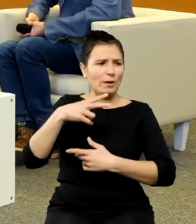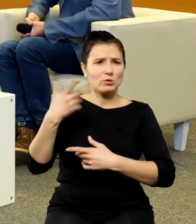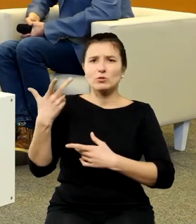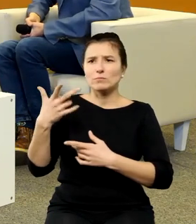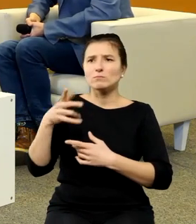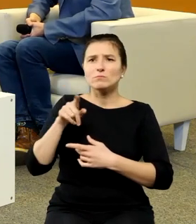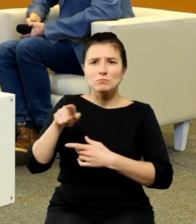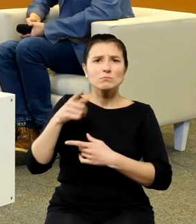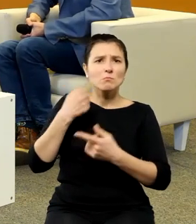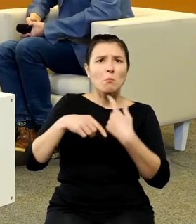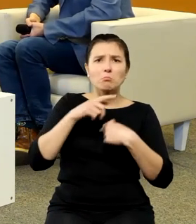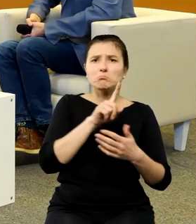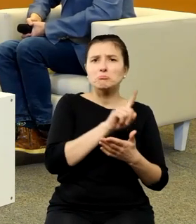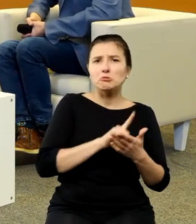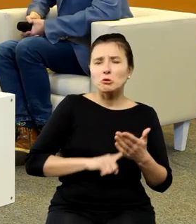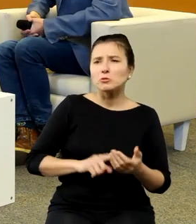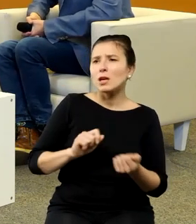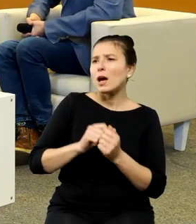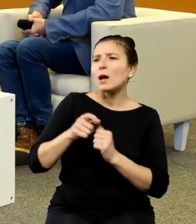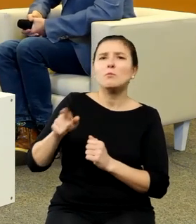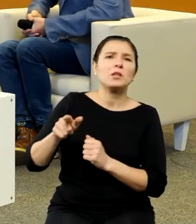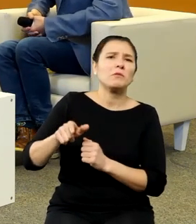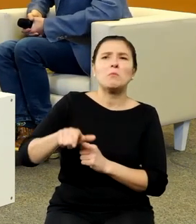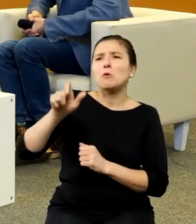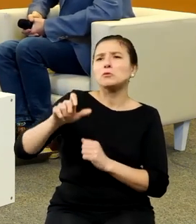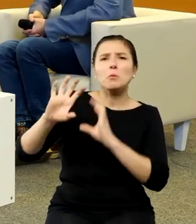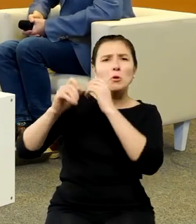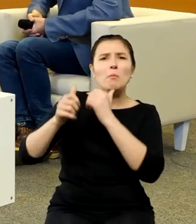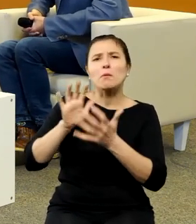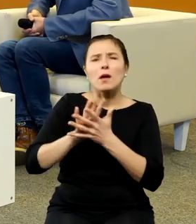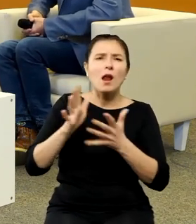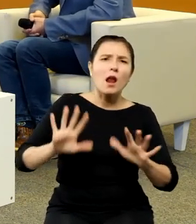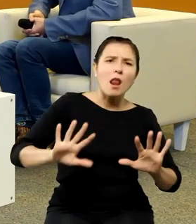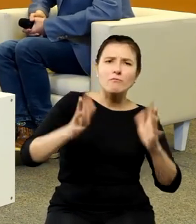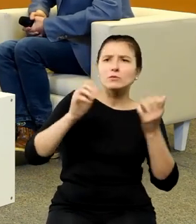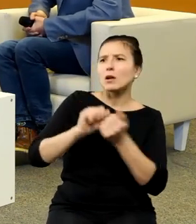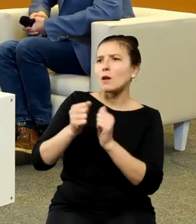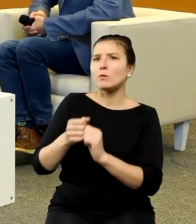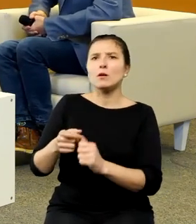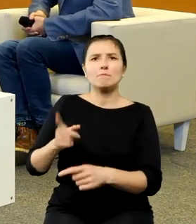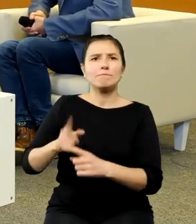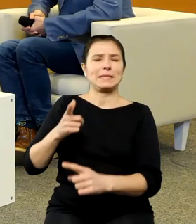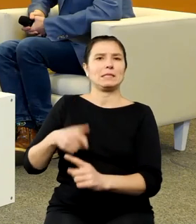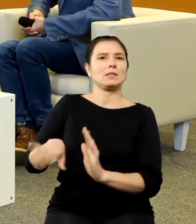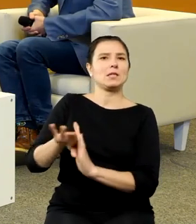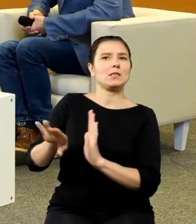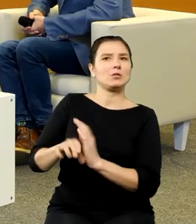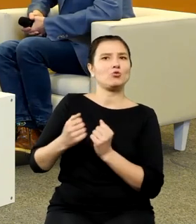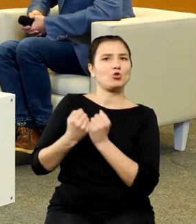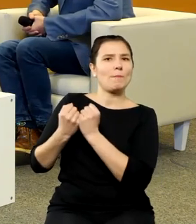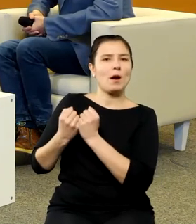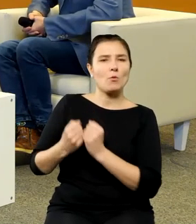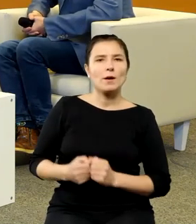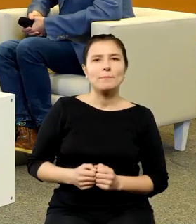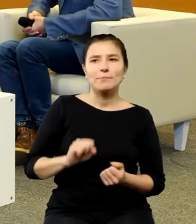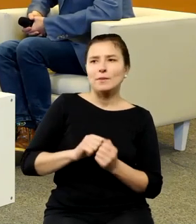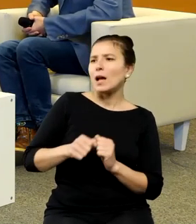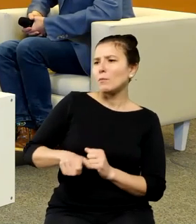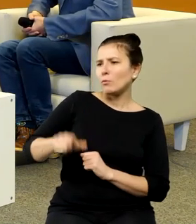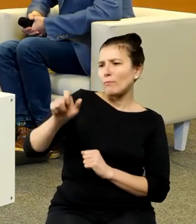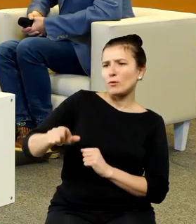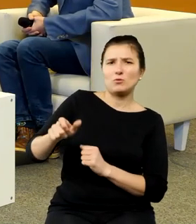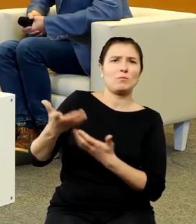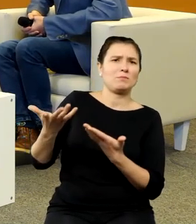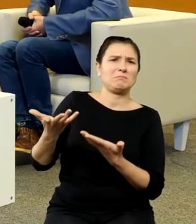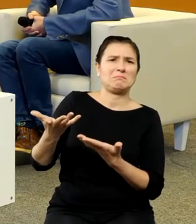rewolucjonista Kopernika jako konserwatysta i właściwie Kopernik który dokonał wielkiego odkrycia i Kopernik który dokonał banalnego jak Kessler właśnie